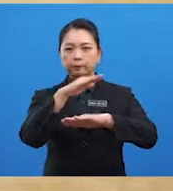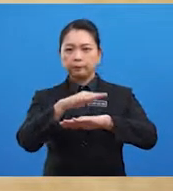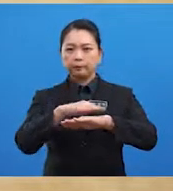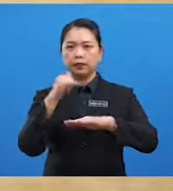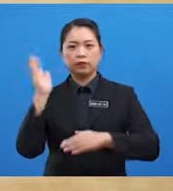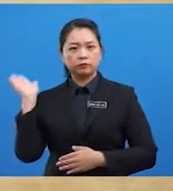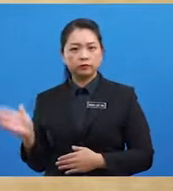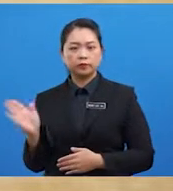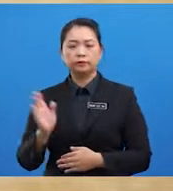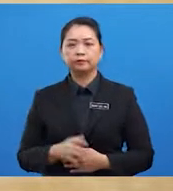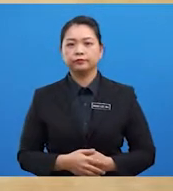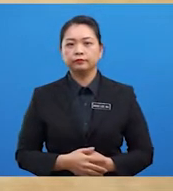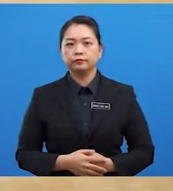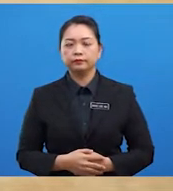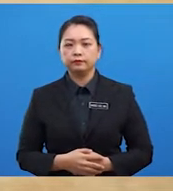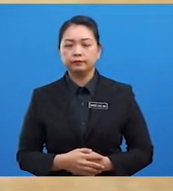Kanakua